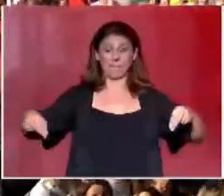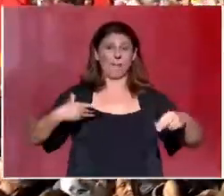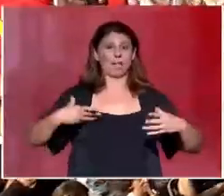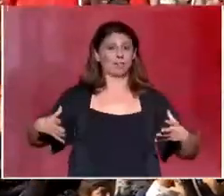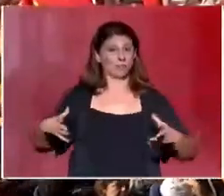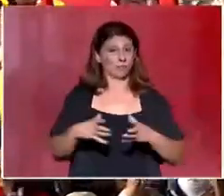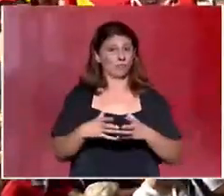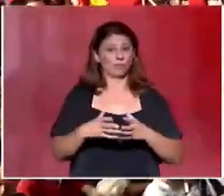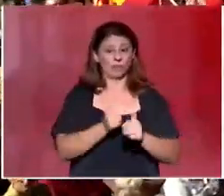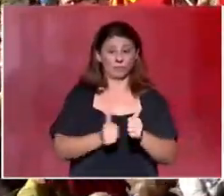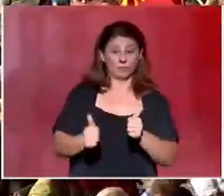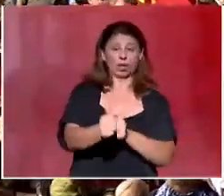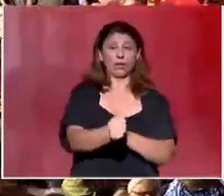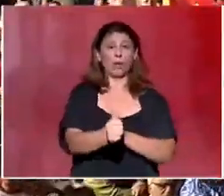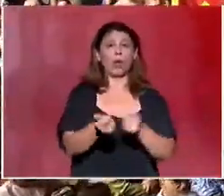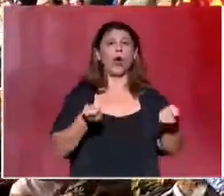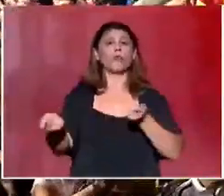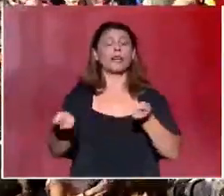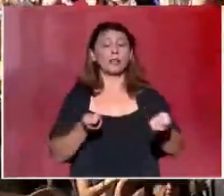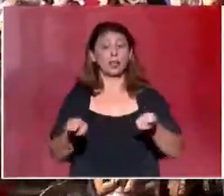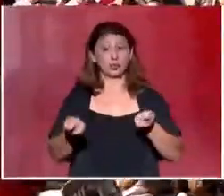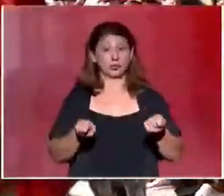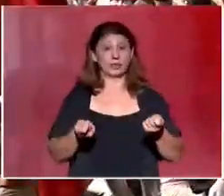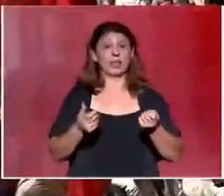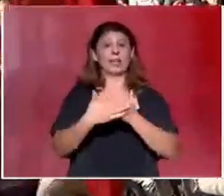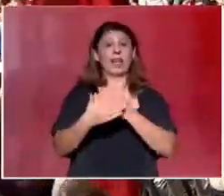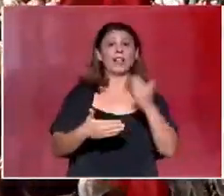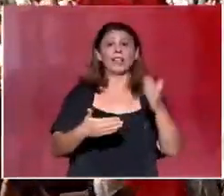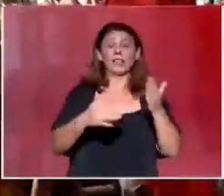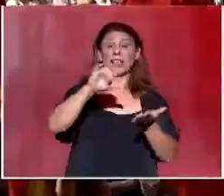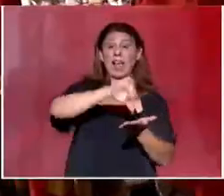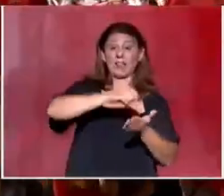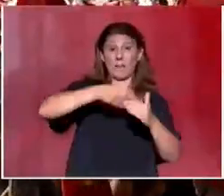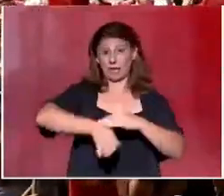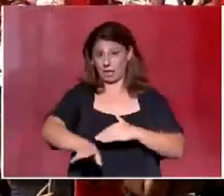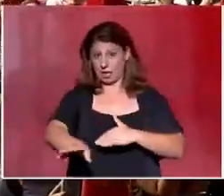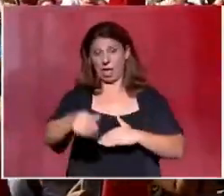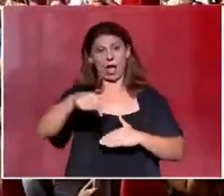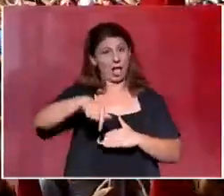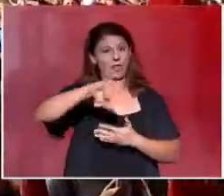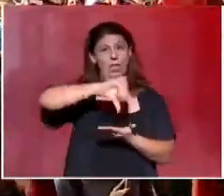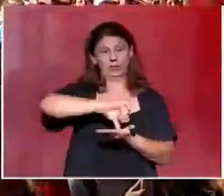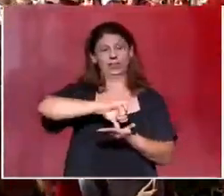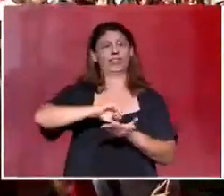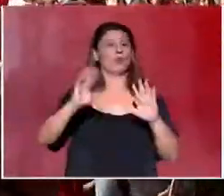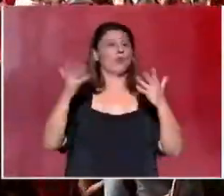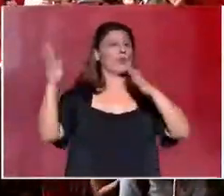με πρωτοπόρες της οργανώσης της Δυτικής Αθήνας και του Πειραιά εδώ στην Αττική.